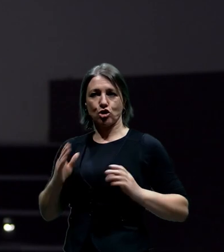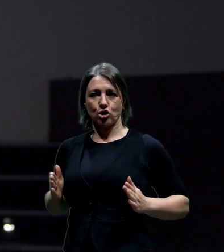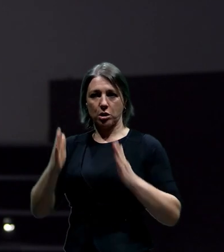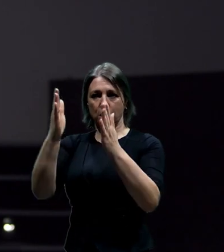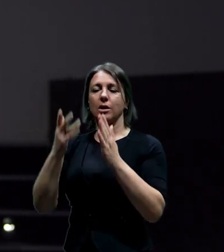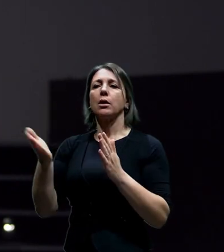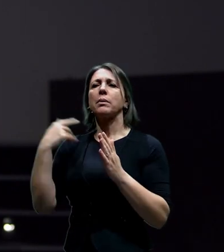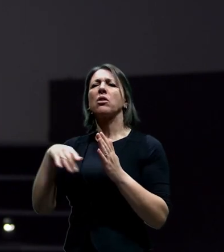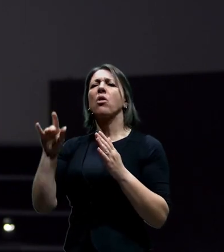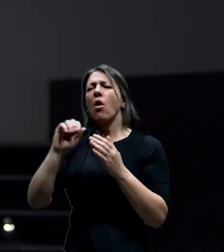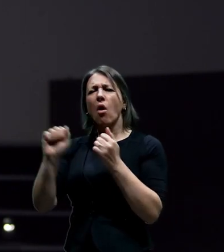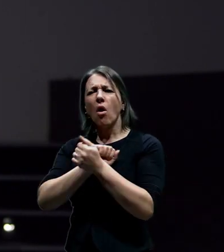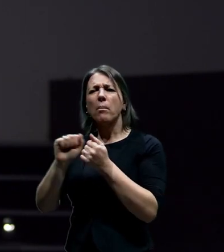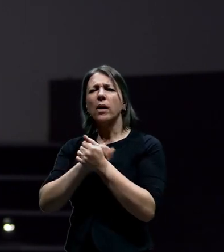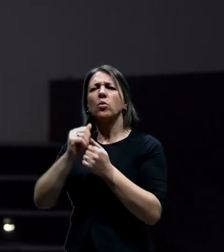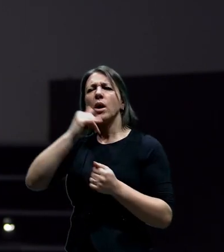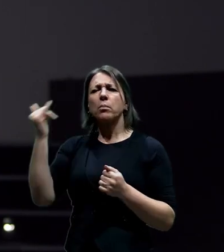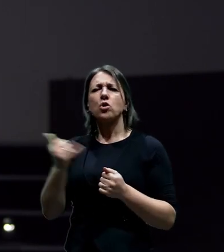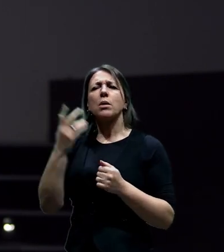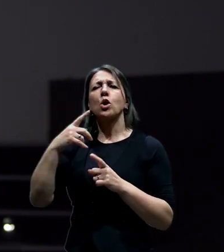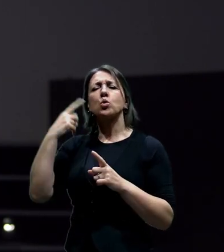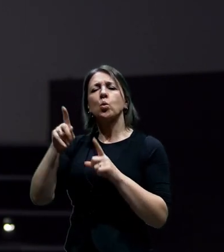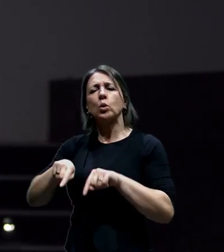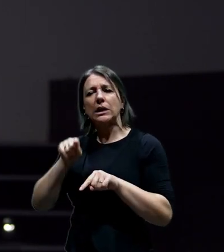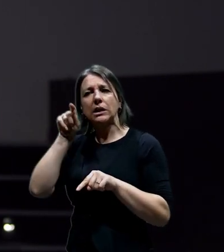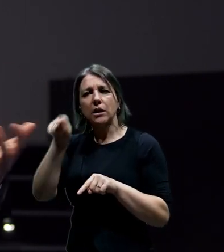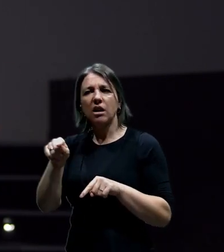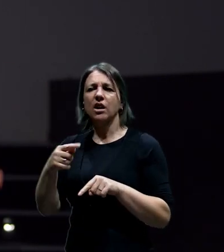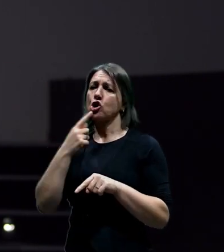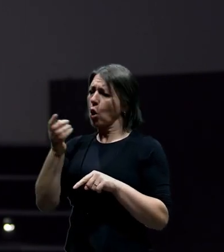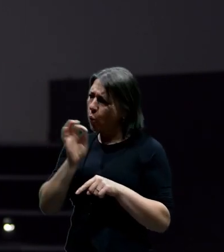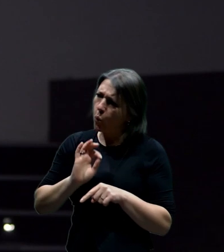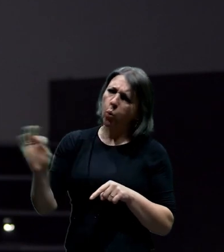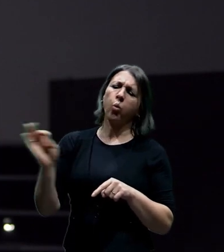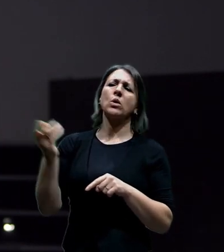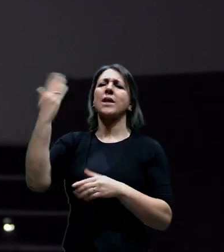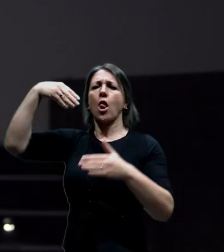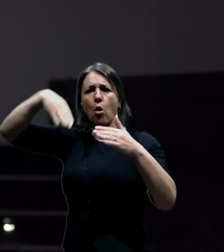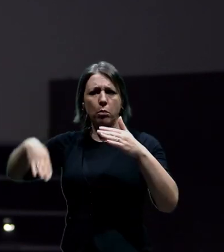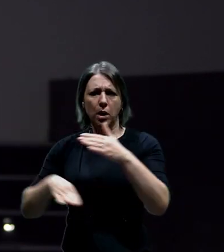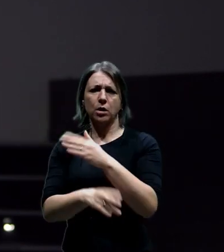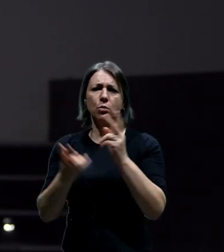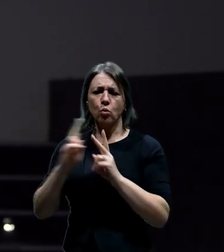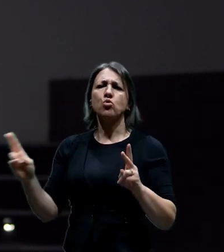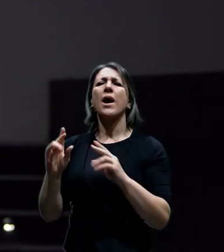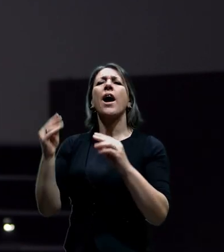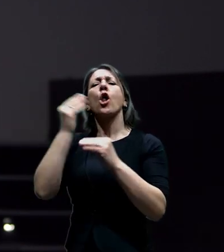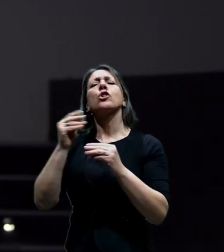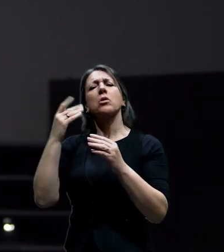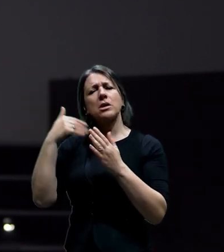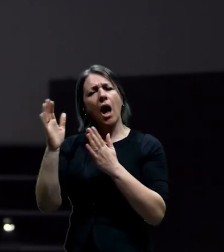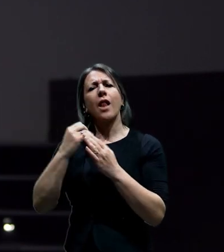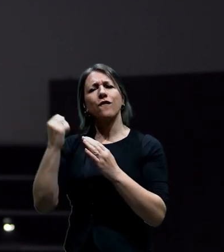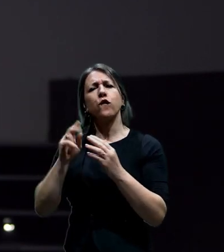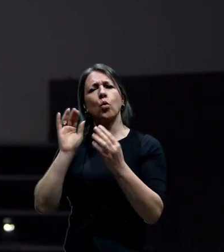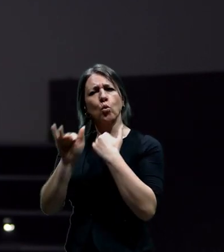zmíněna studie Satry právě to, že je možné realizovat zahloubení Holešoviček za provozu. Já bych poprosil, jestli bychom to mohli